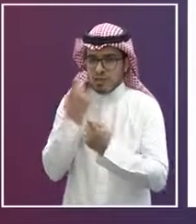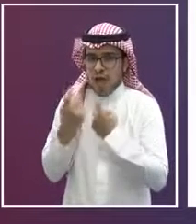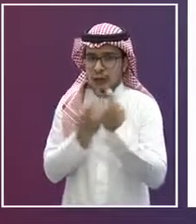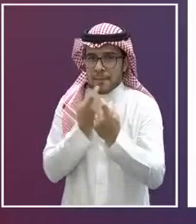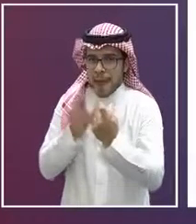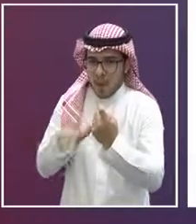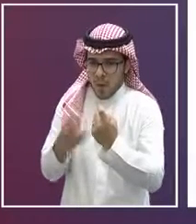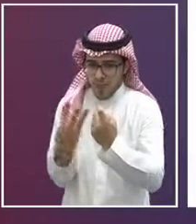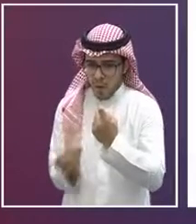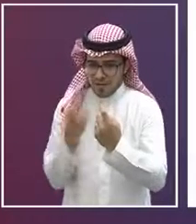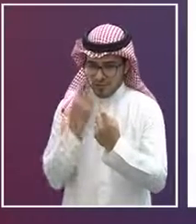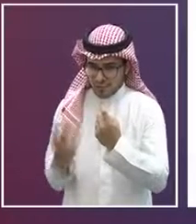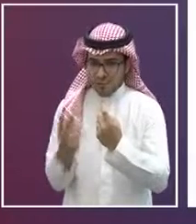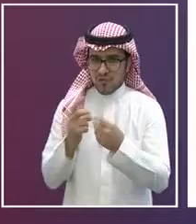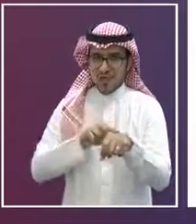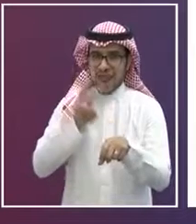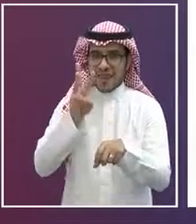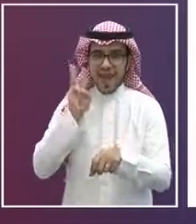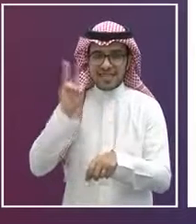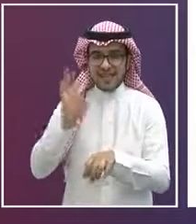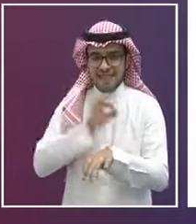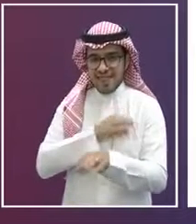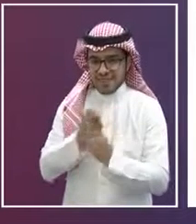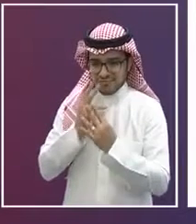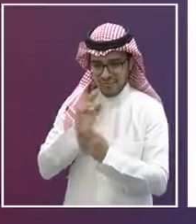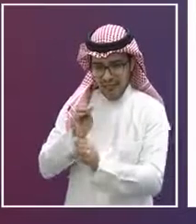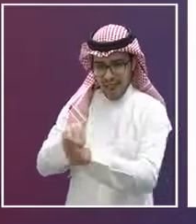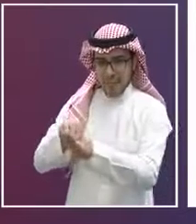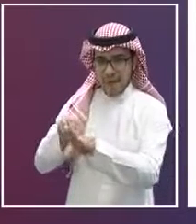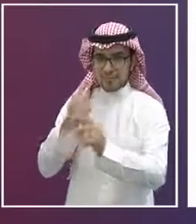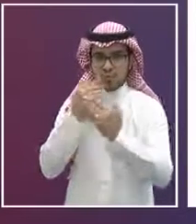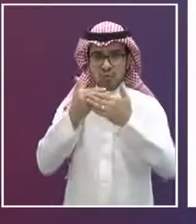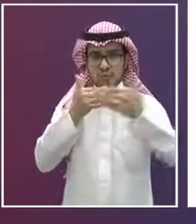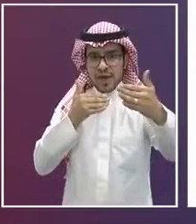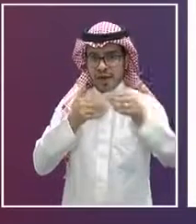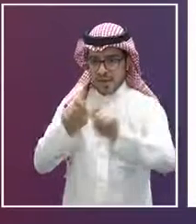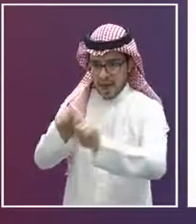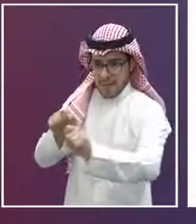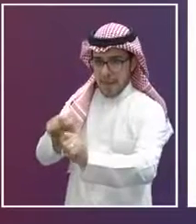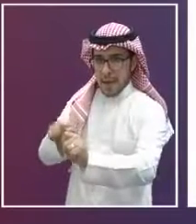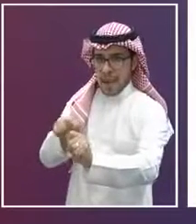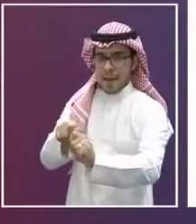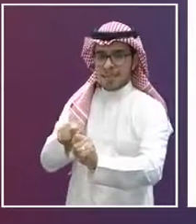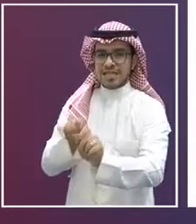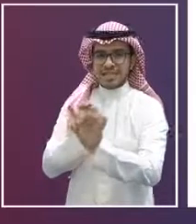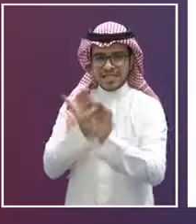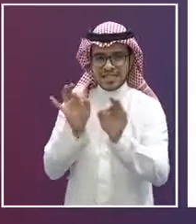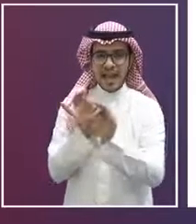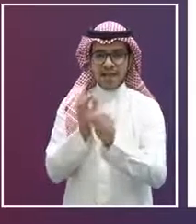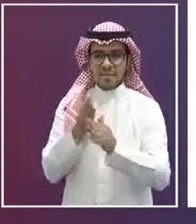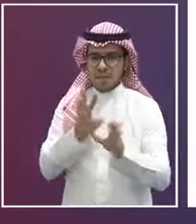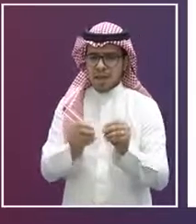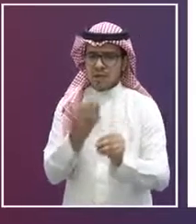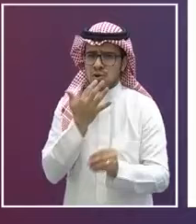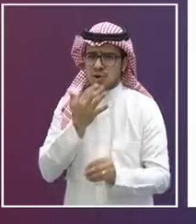متابعة أبنائهم ومساعدتهم ودعمهم في عملية التعلم عن بعد لا سيما في المرحلة العمرية